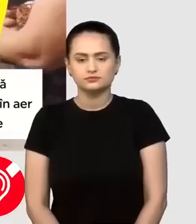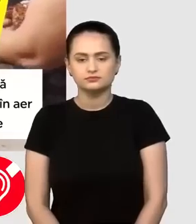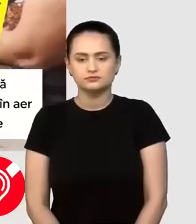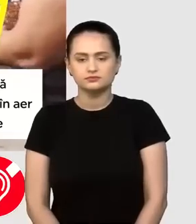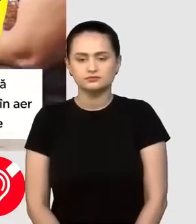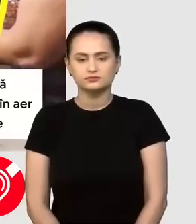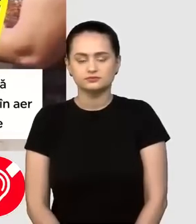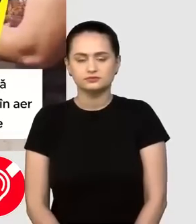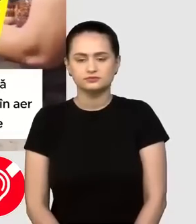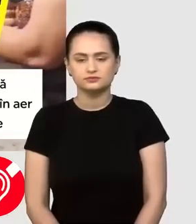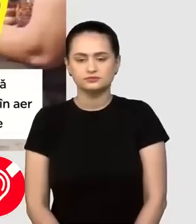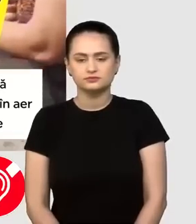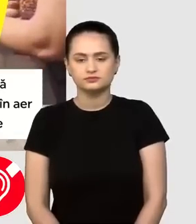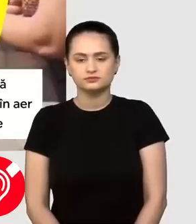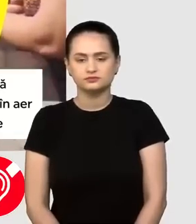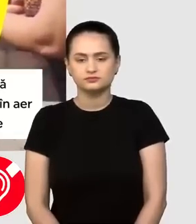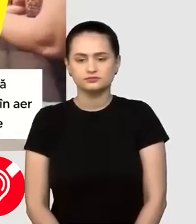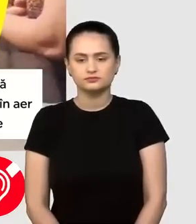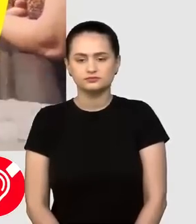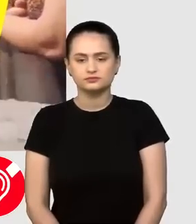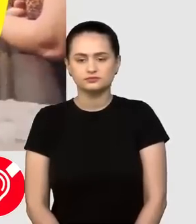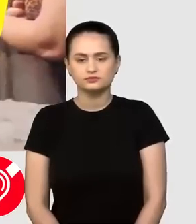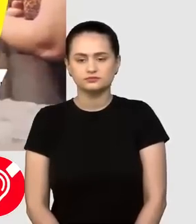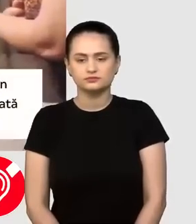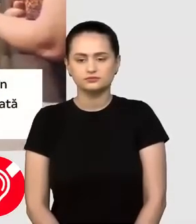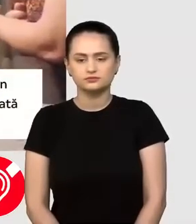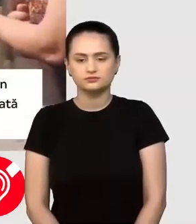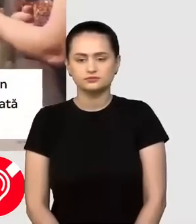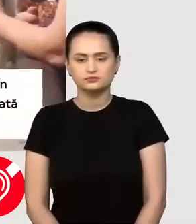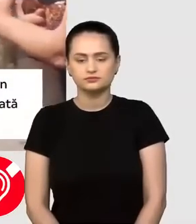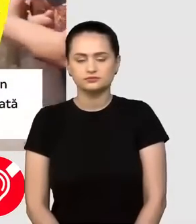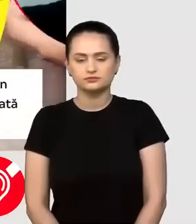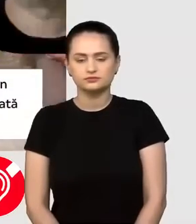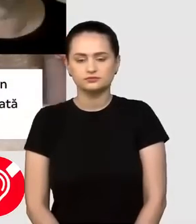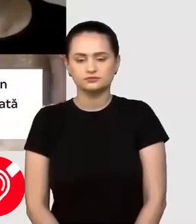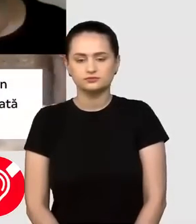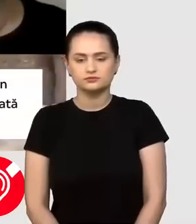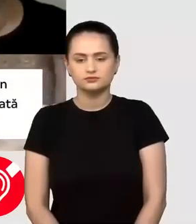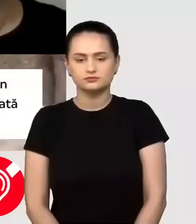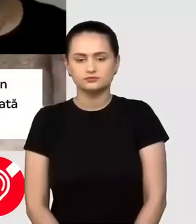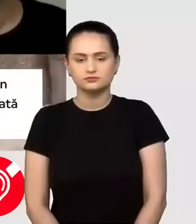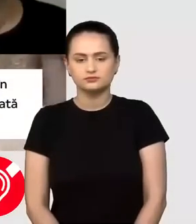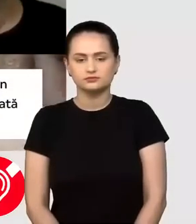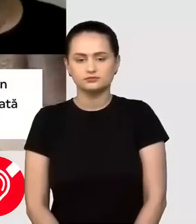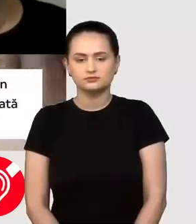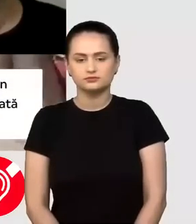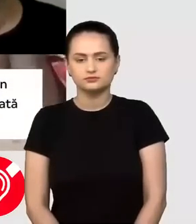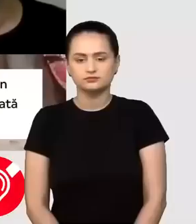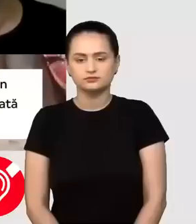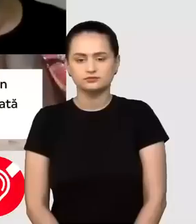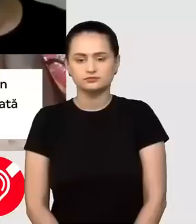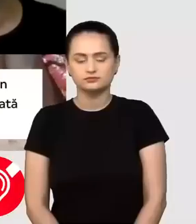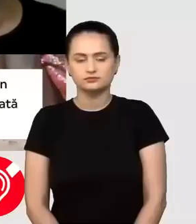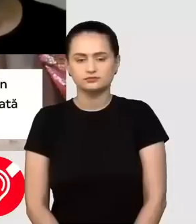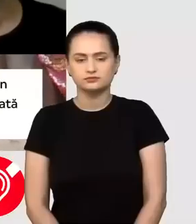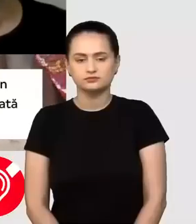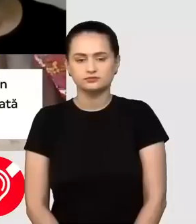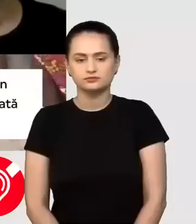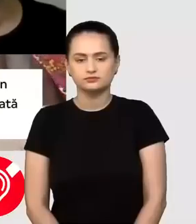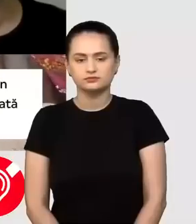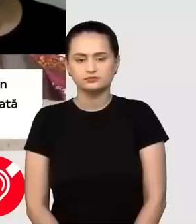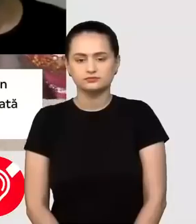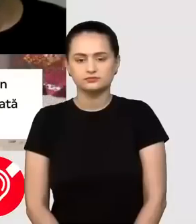Ucraina de la Zaporoșie trebuie luate în serios. Florin, dar spune-mi cum afectează distrugerea barajului operațiunile militare ucrainene?